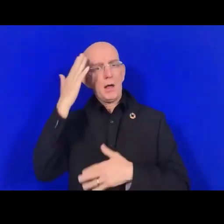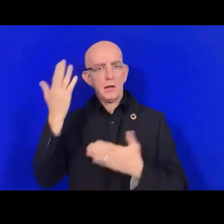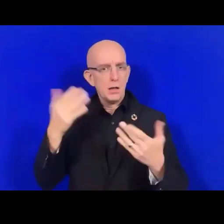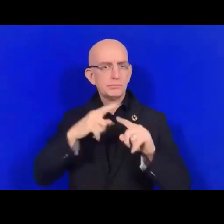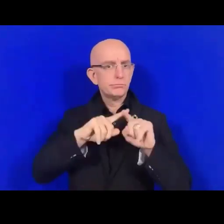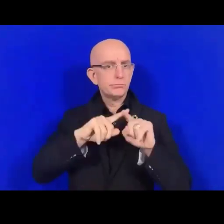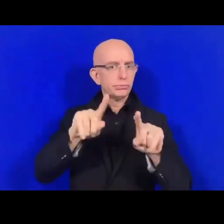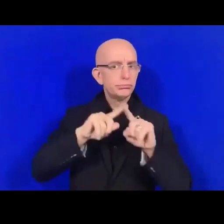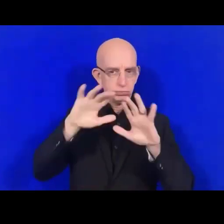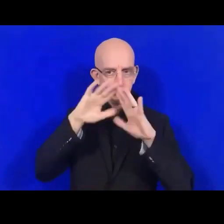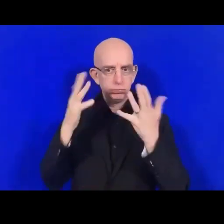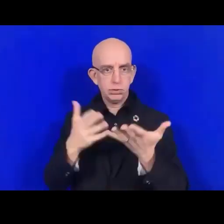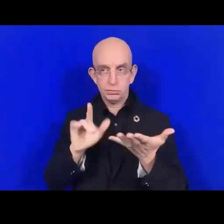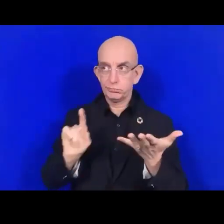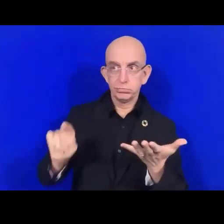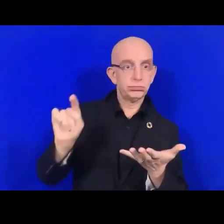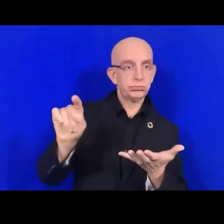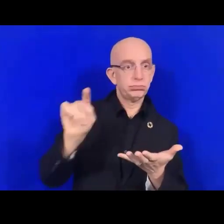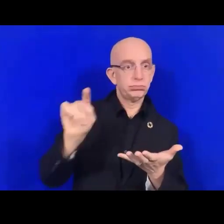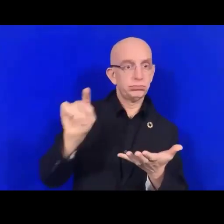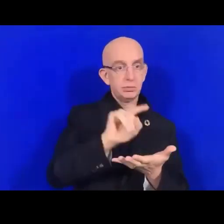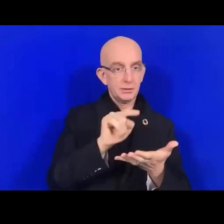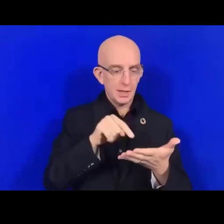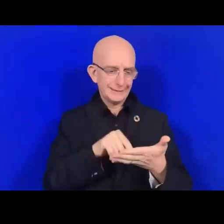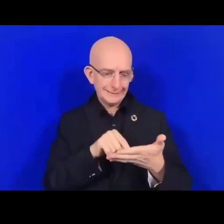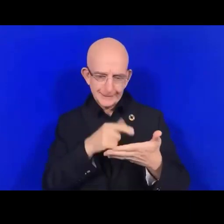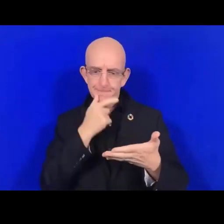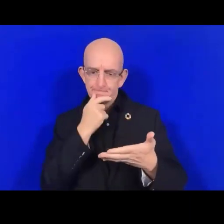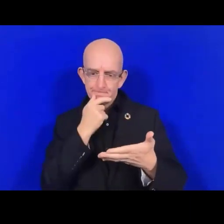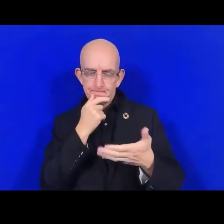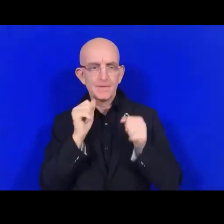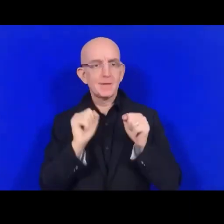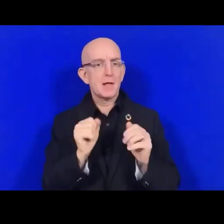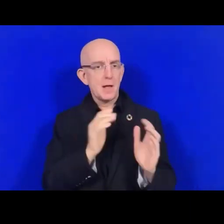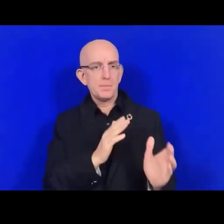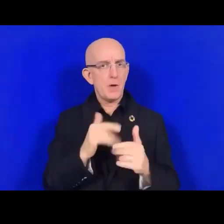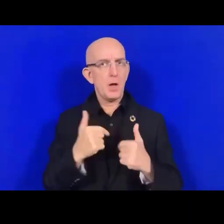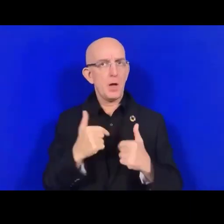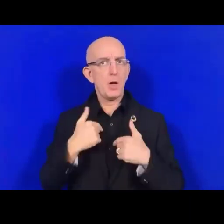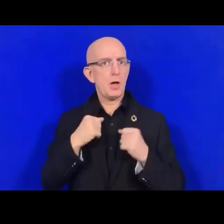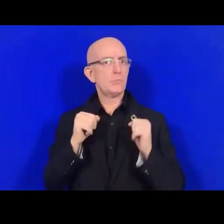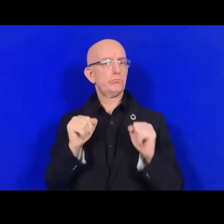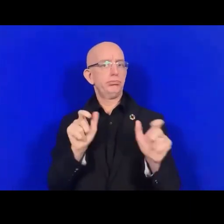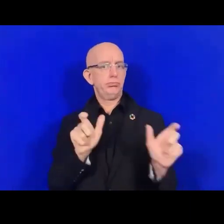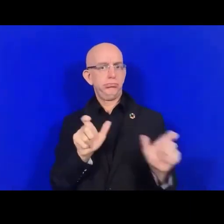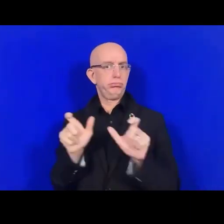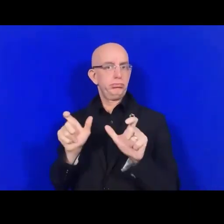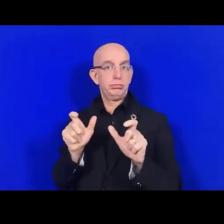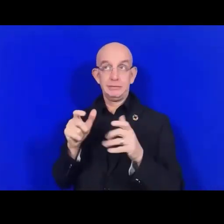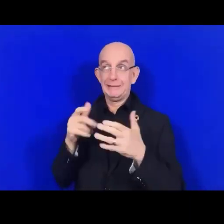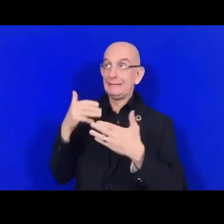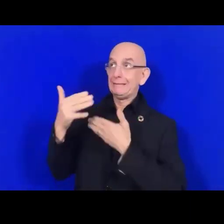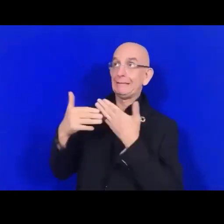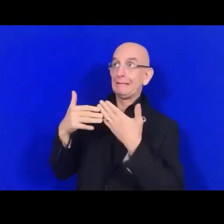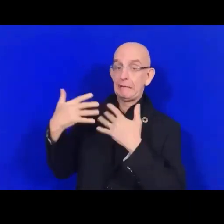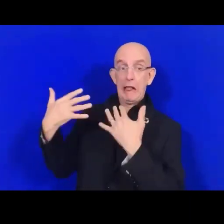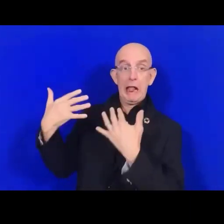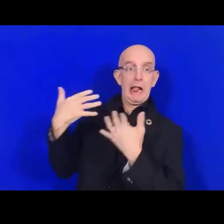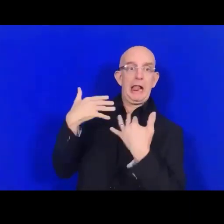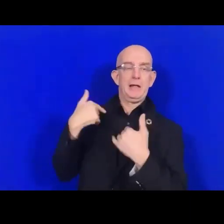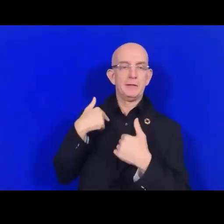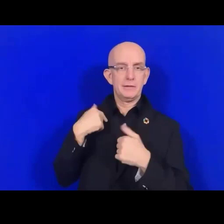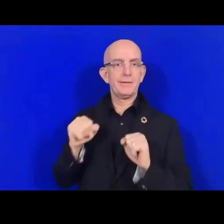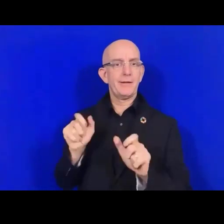résilience. Alors, voici le tableau de bord et cette annexe vise à rassurer